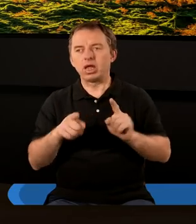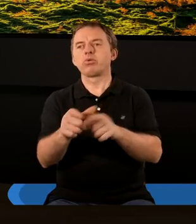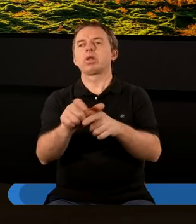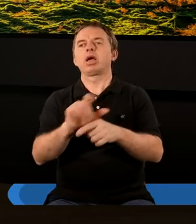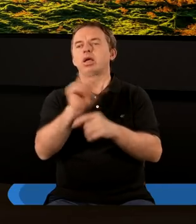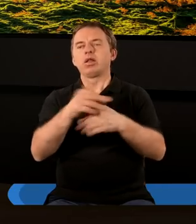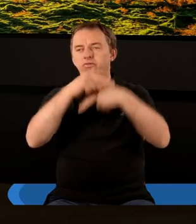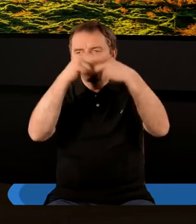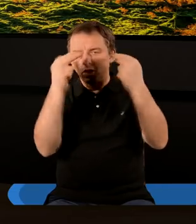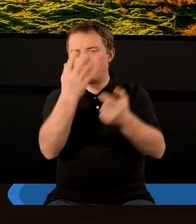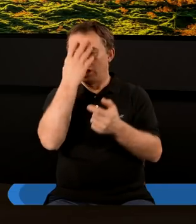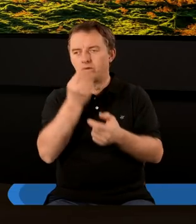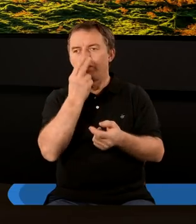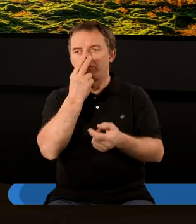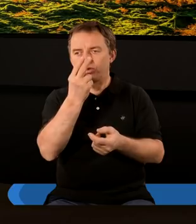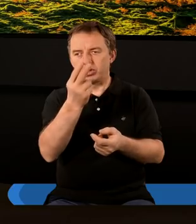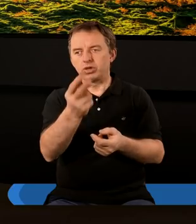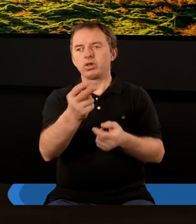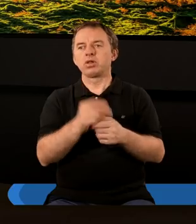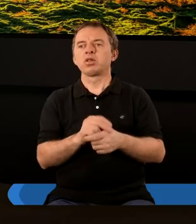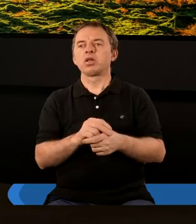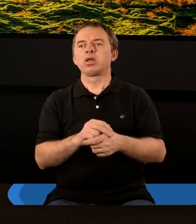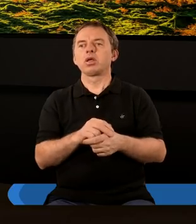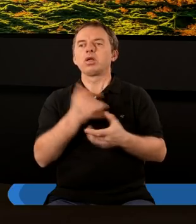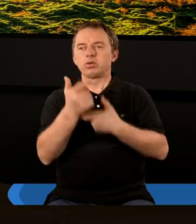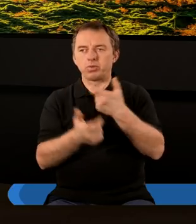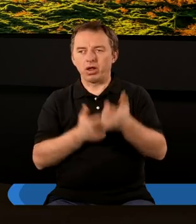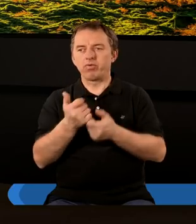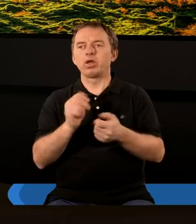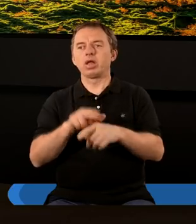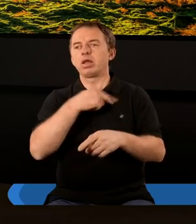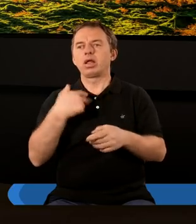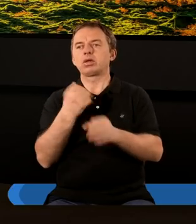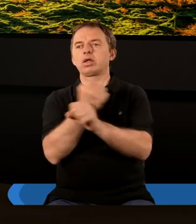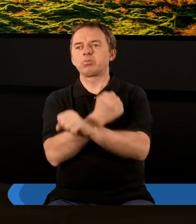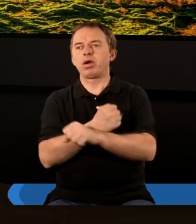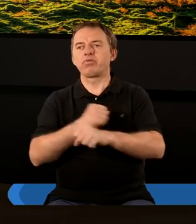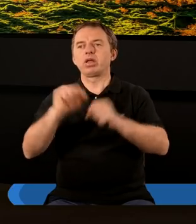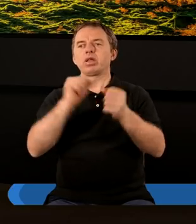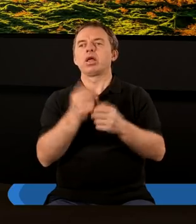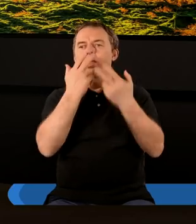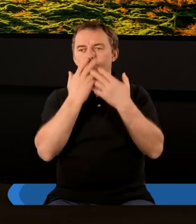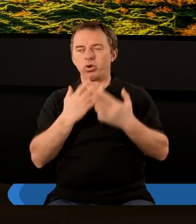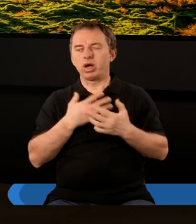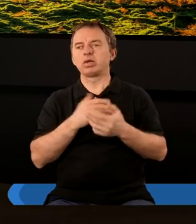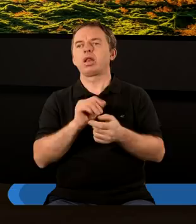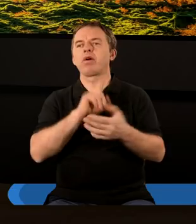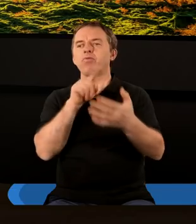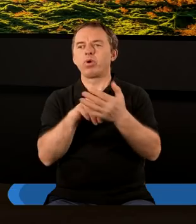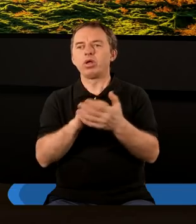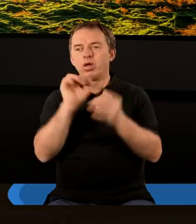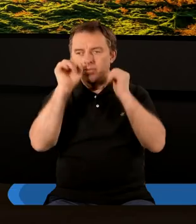w niebie. Ten obraz, który tu widzimy, to widzimy po prostu Jezusa Chrystusa, który sprawuje właśnie nasze zbawienie. Pokazany jest właśnie